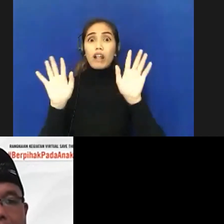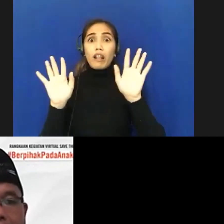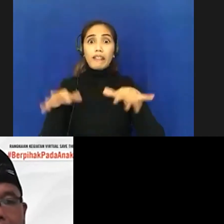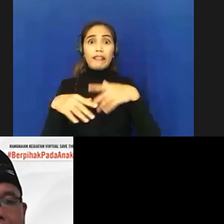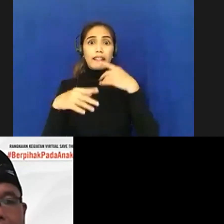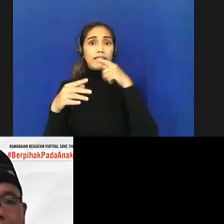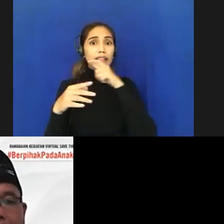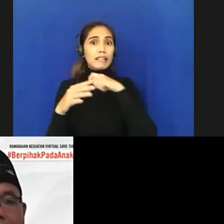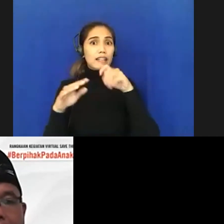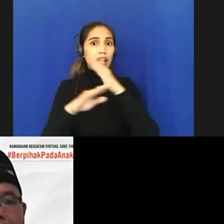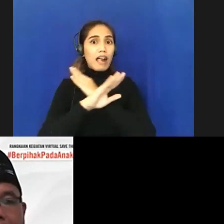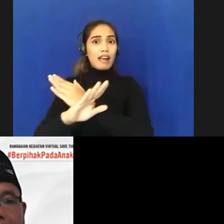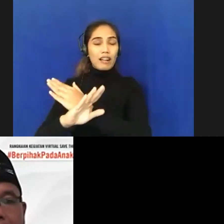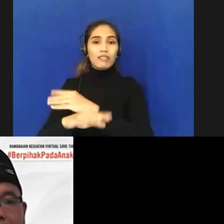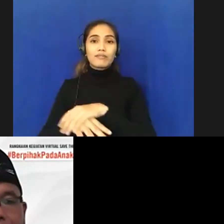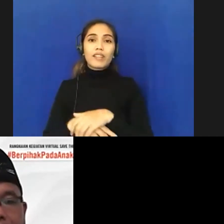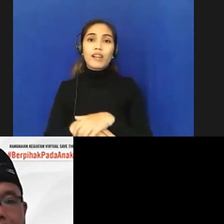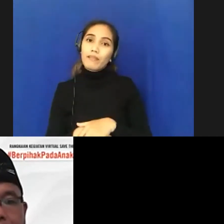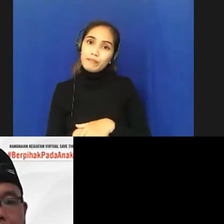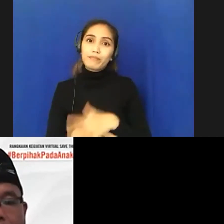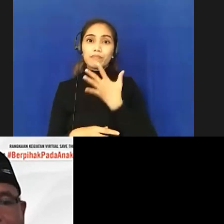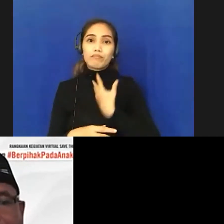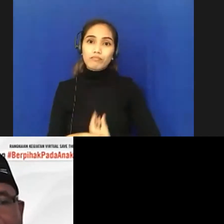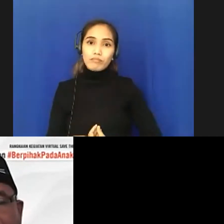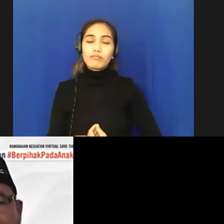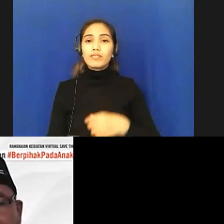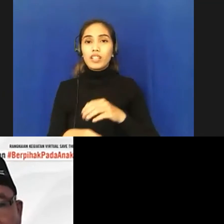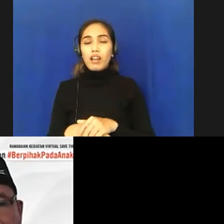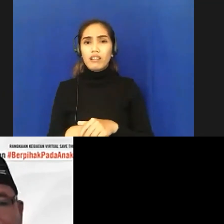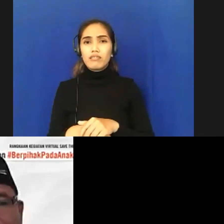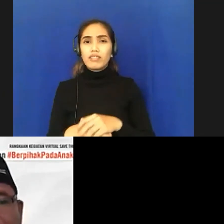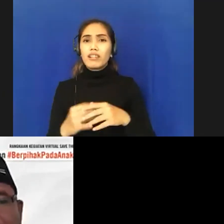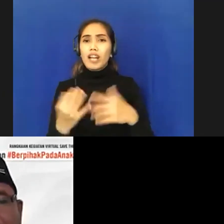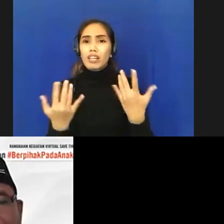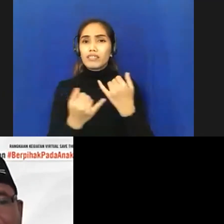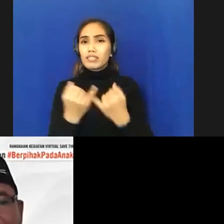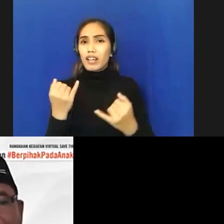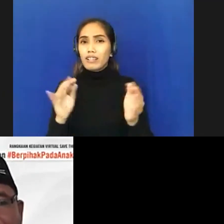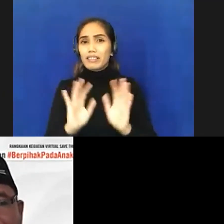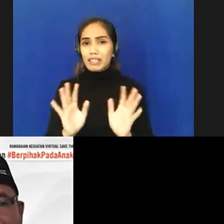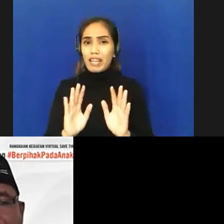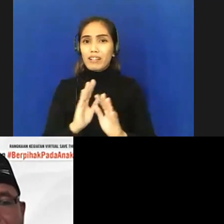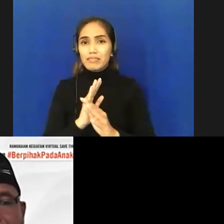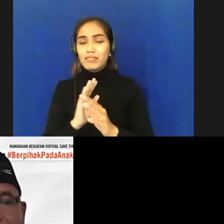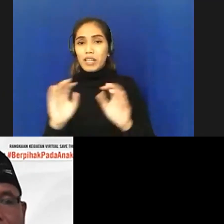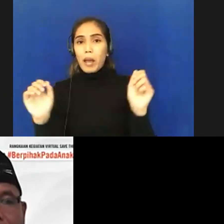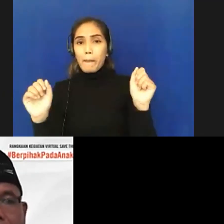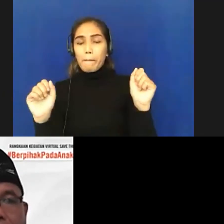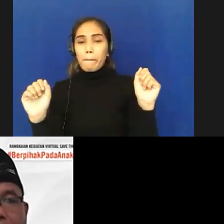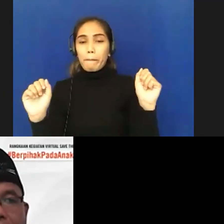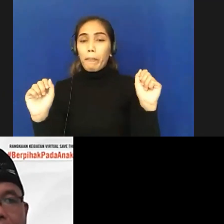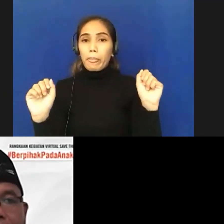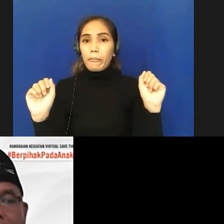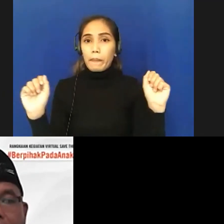agar tidak dilaksanakan pesta tersebut walaupun pada akhirnya memang tidak dilaksanakan tapi pasti sudah menimbulkan